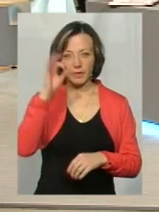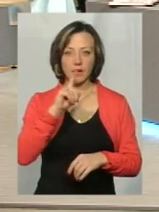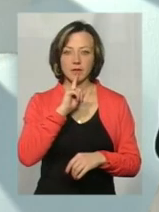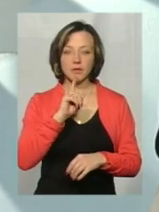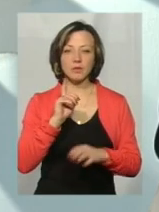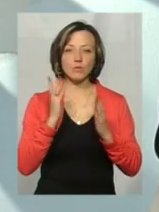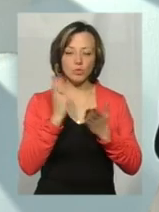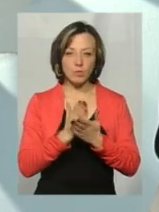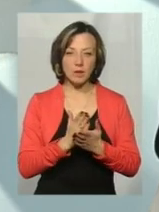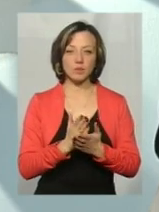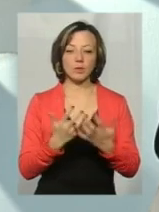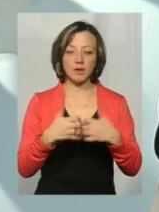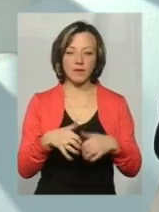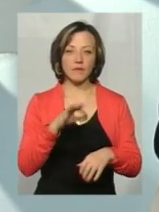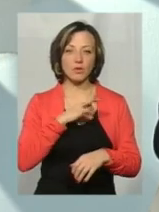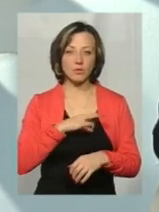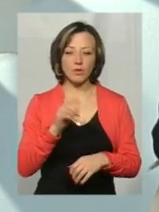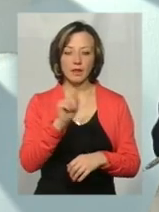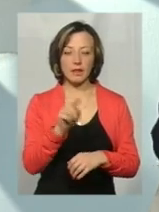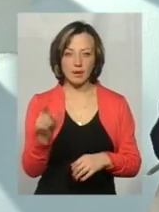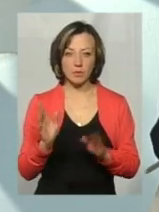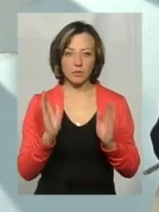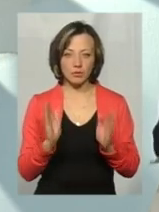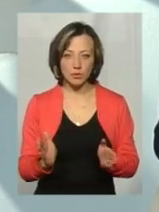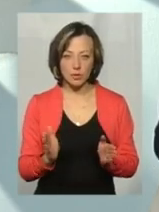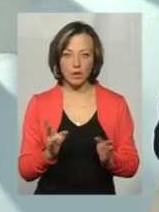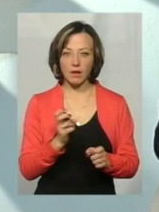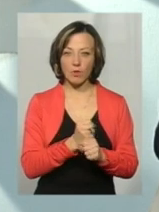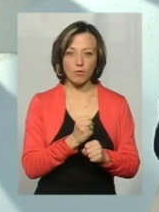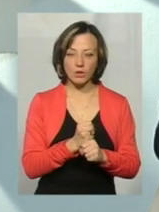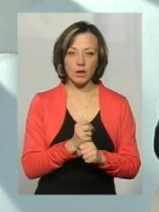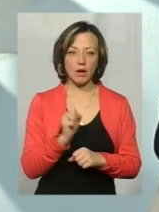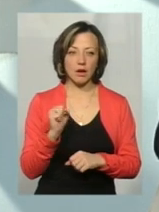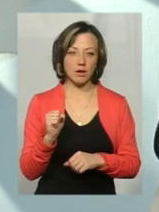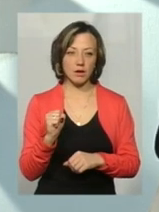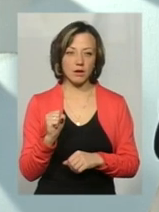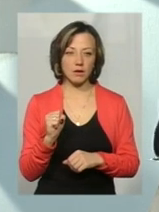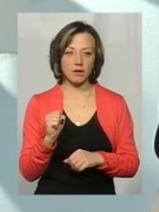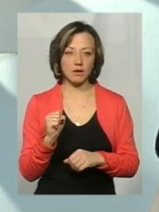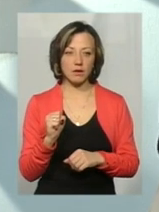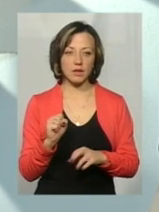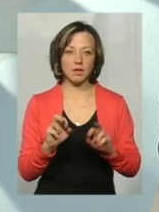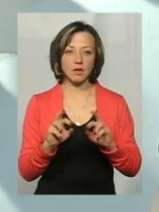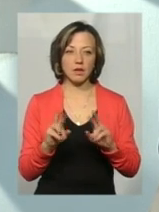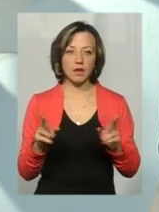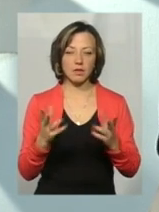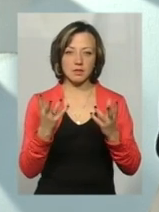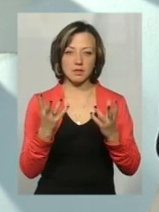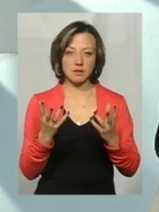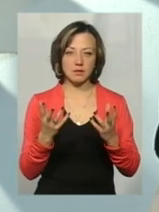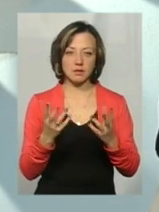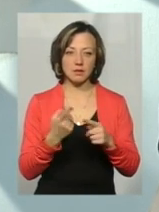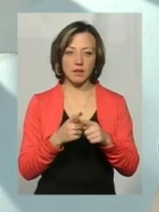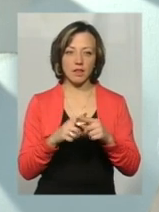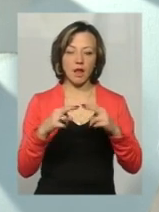такі пристрої, які будуть використовуватися ними на роботі, а будуть використовуватися виключно як стаціонарні пристрої, там на